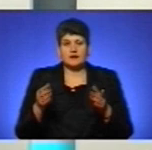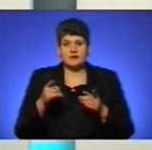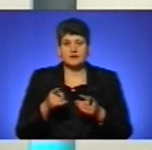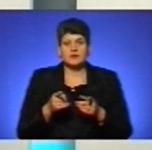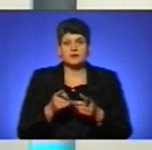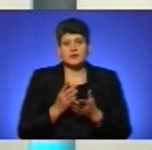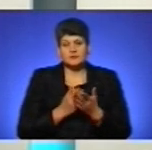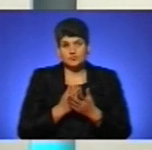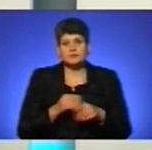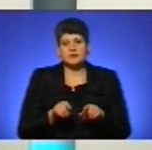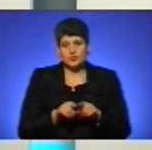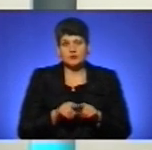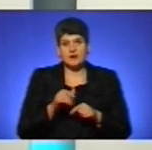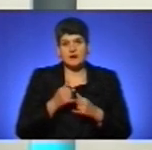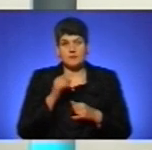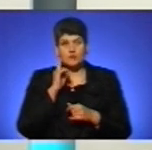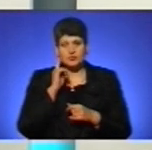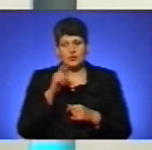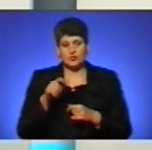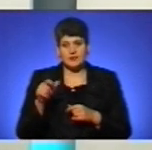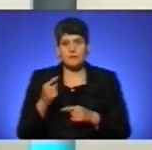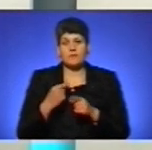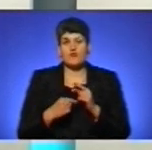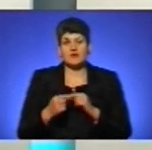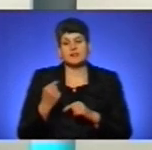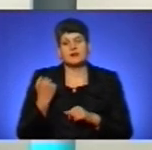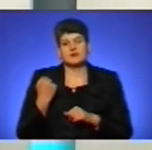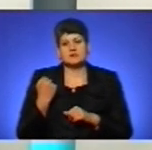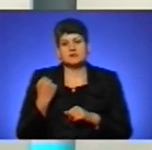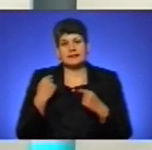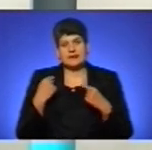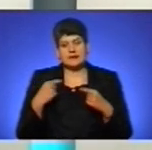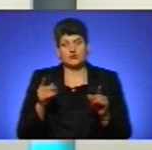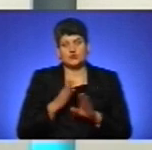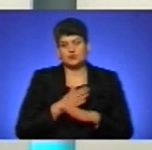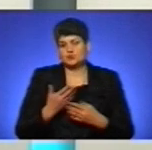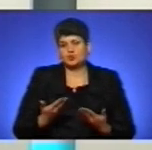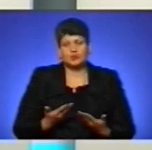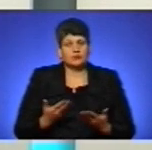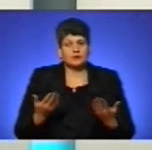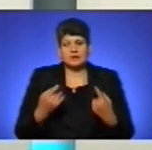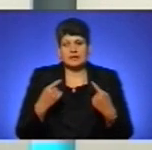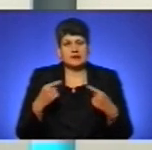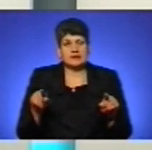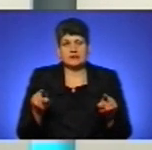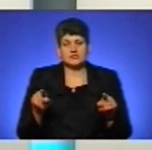також для деяких молодих людей повертається іншою долою, іншими